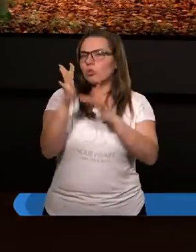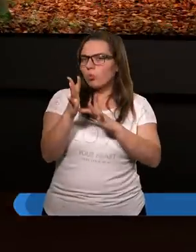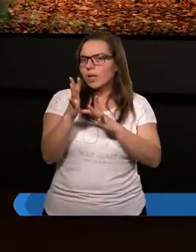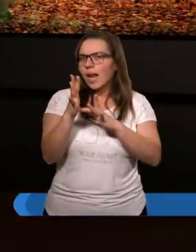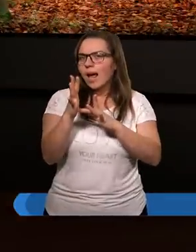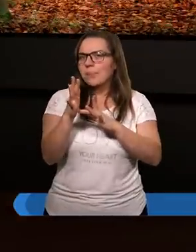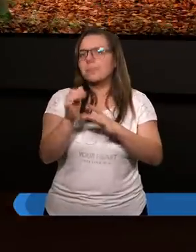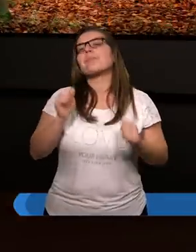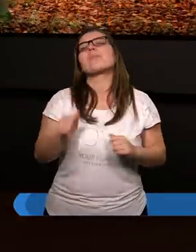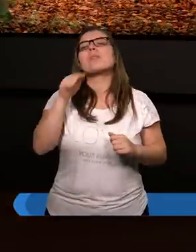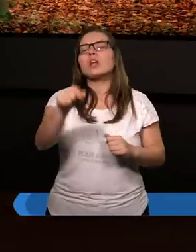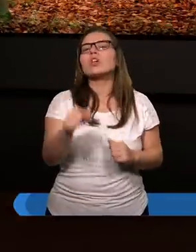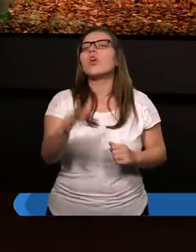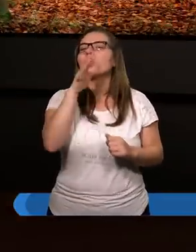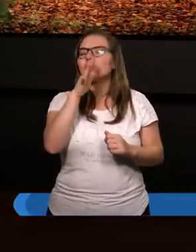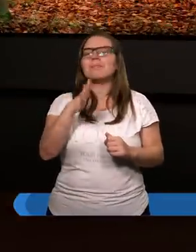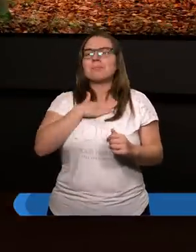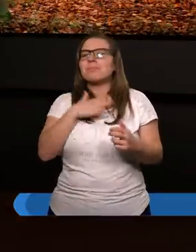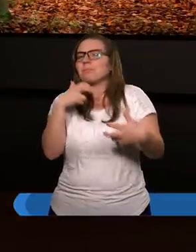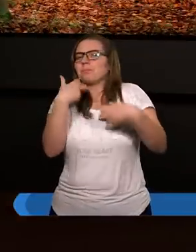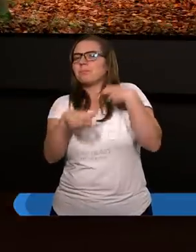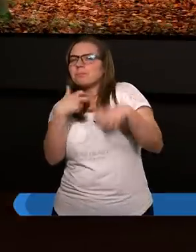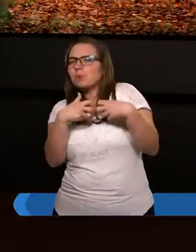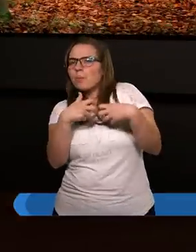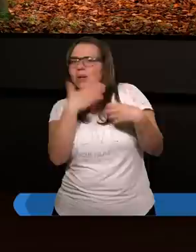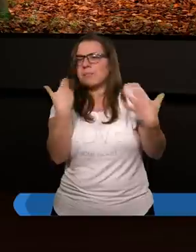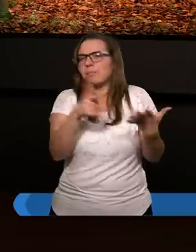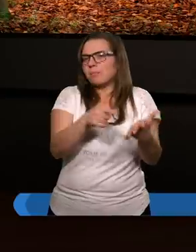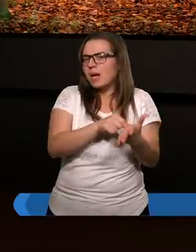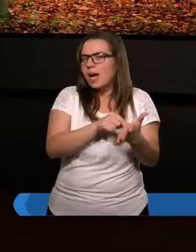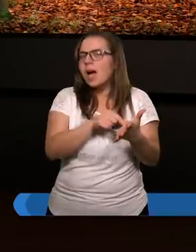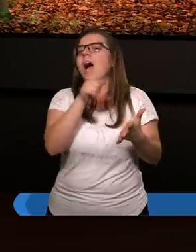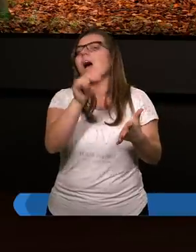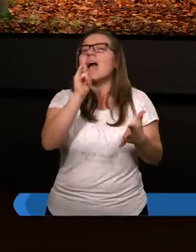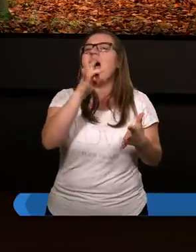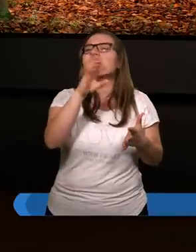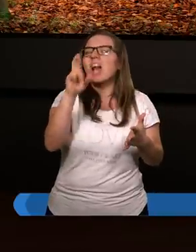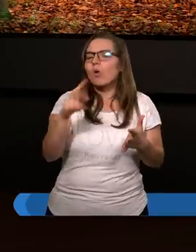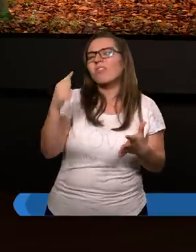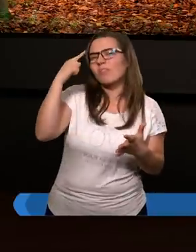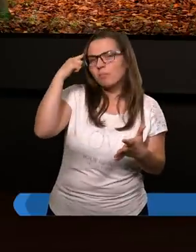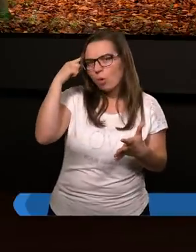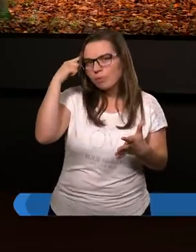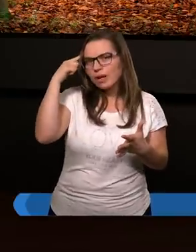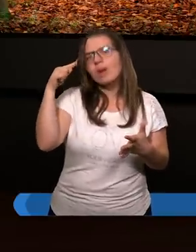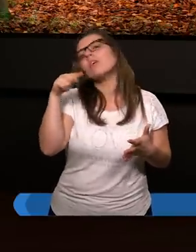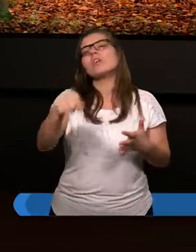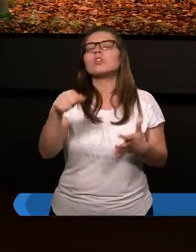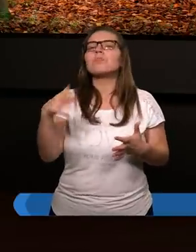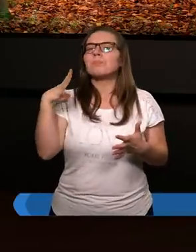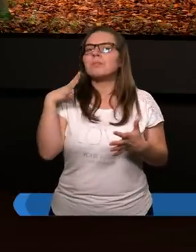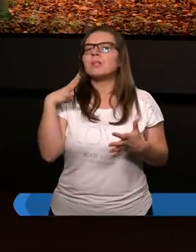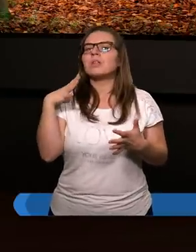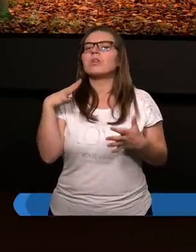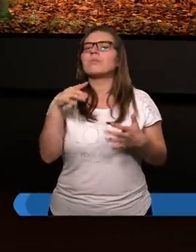I tu Żydzi nie mieli problemu. Natomiast, jak już Grzegorz wspomniał, gorzej było